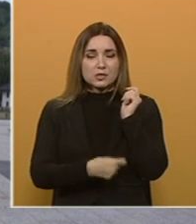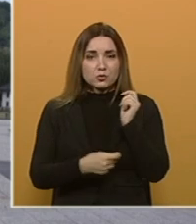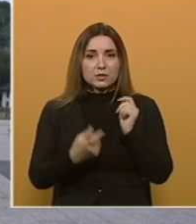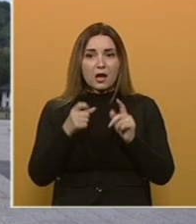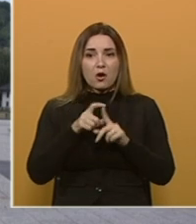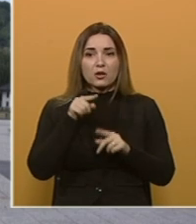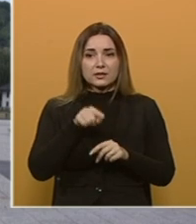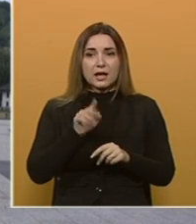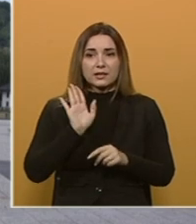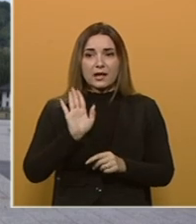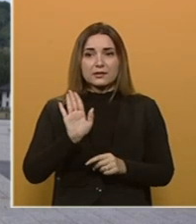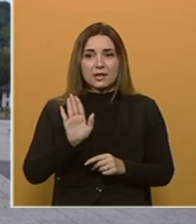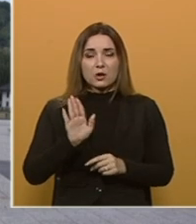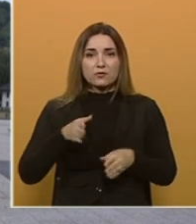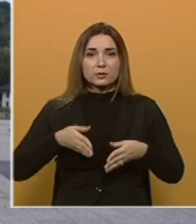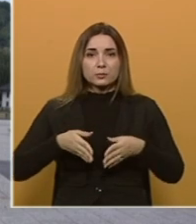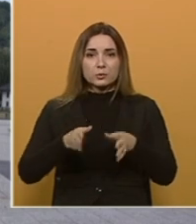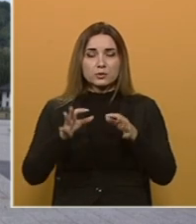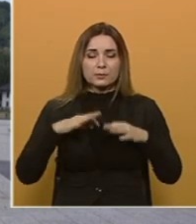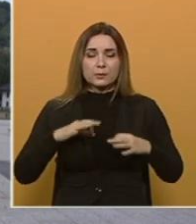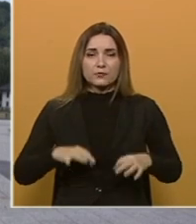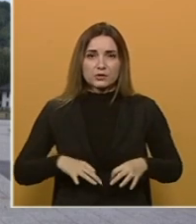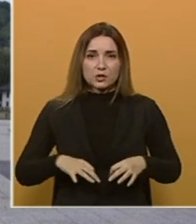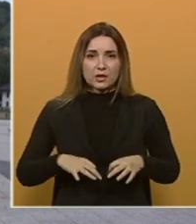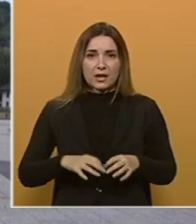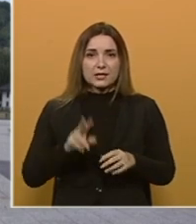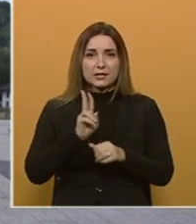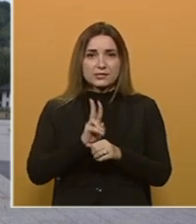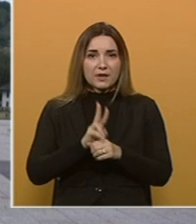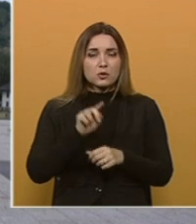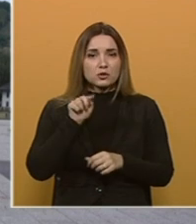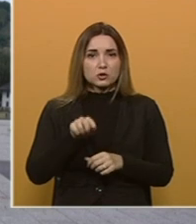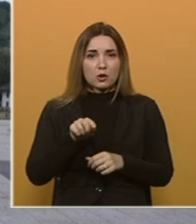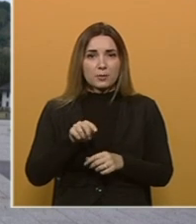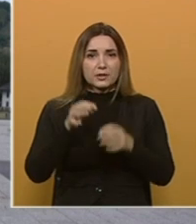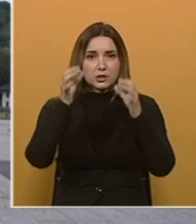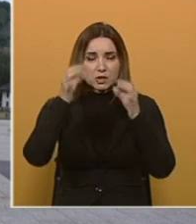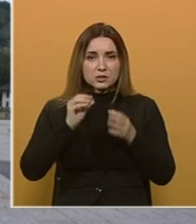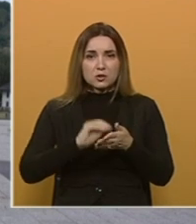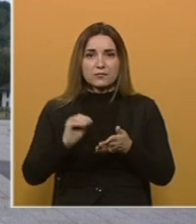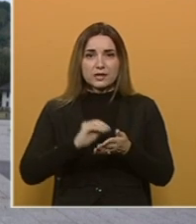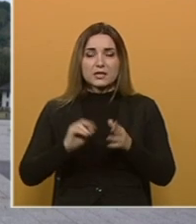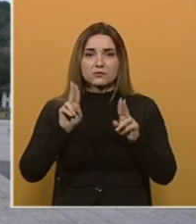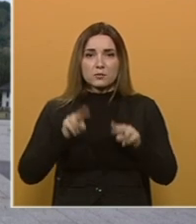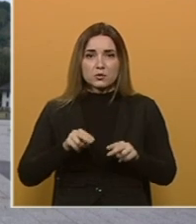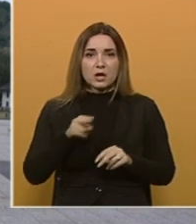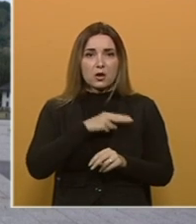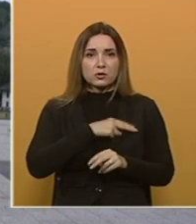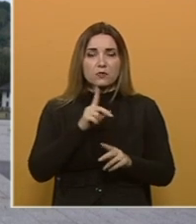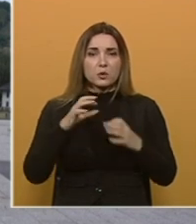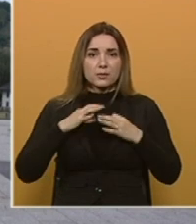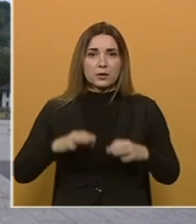tada nekako njegov put profesionalni svjedoči tome da je časno novinarstvo moguće, da je odgovorno i